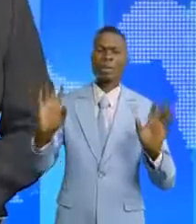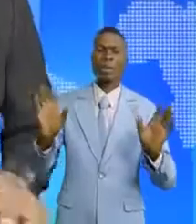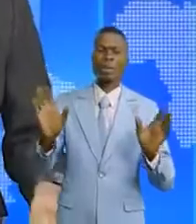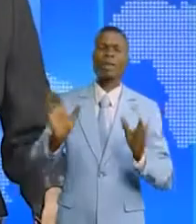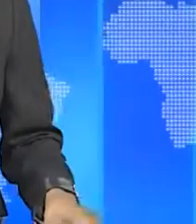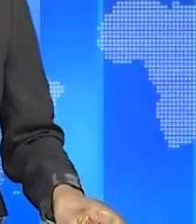Au revoir